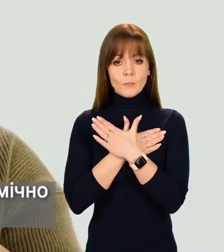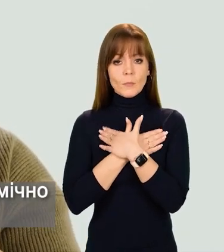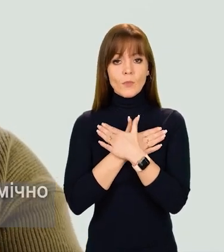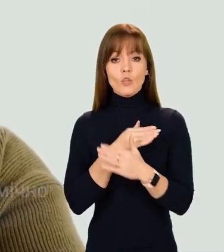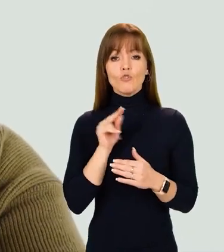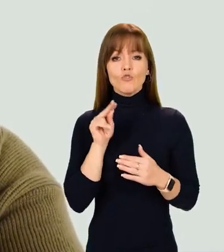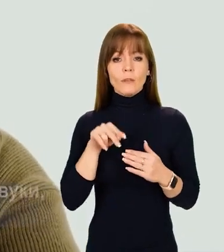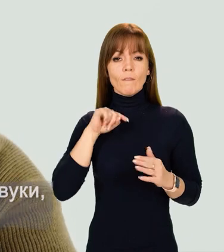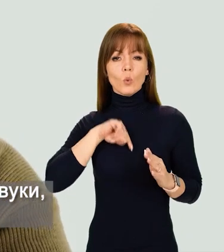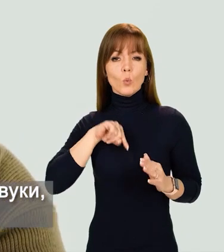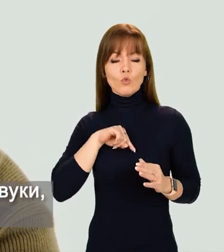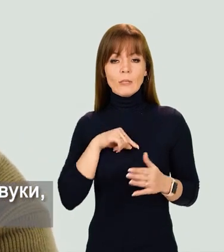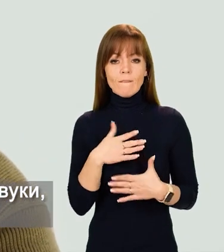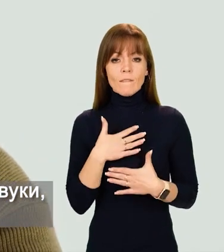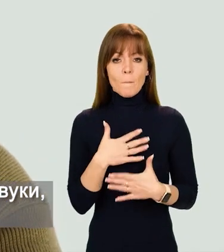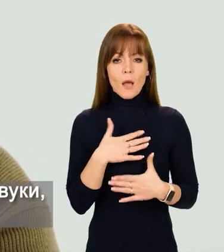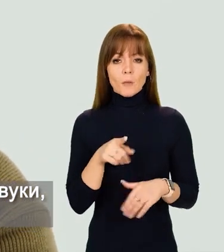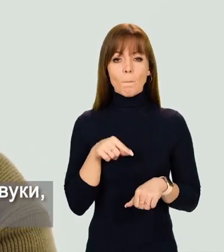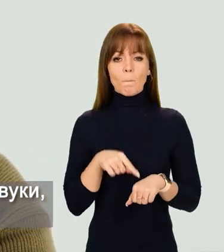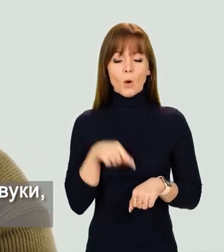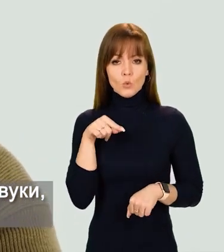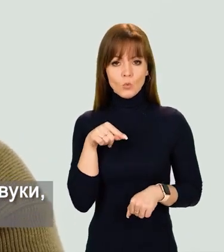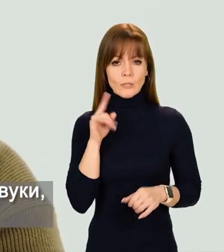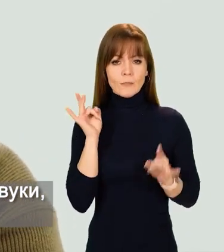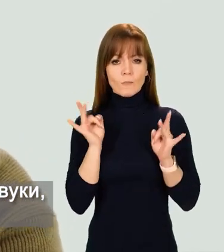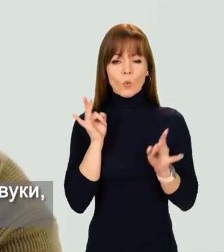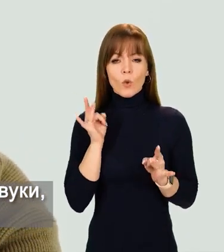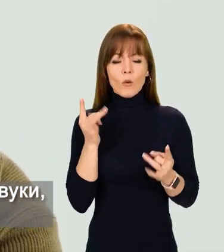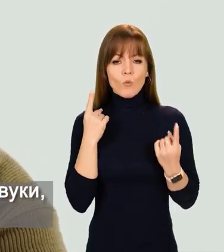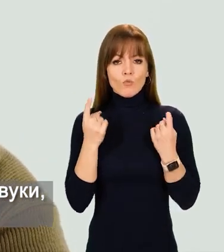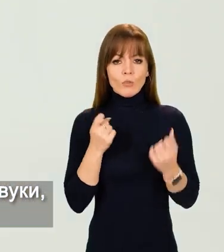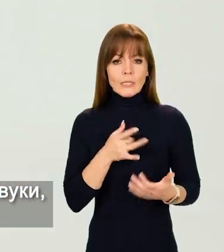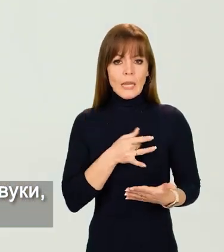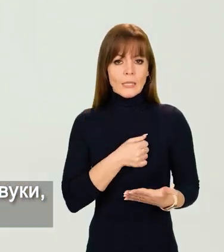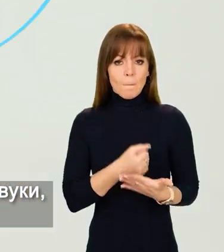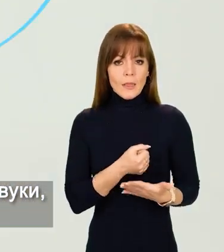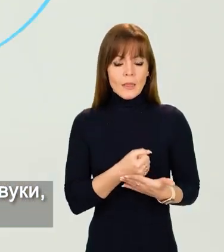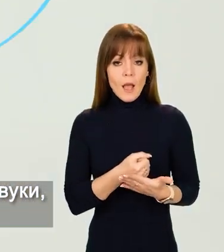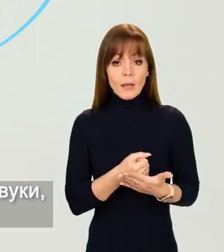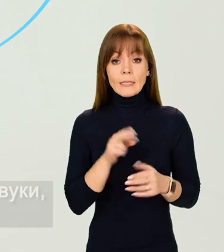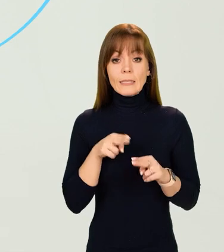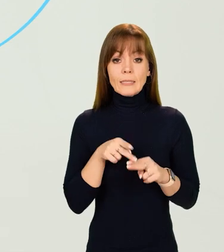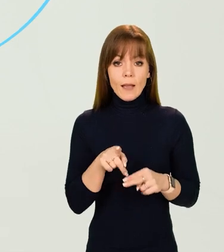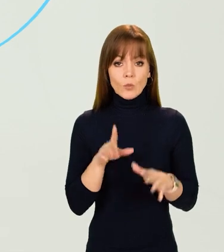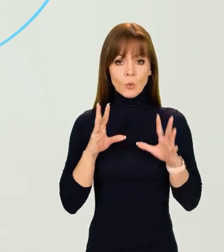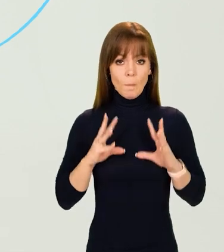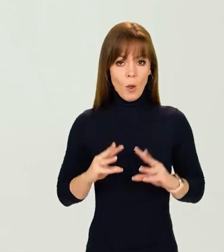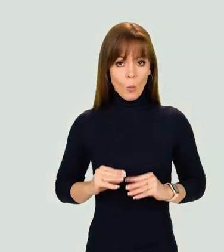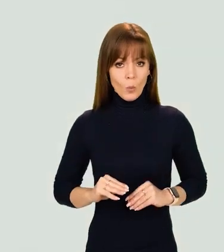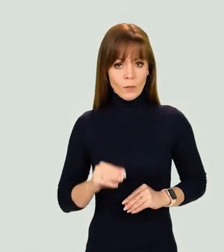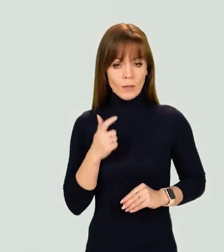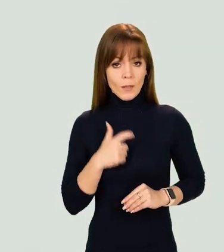ключицях. Через внутрішні вібрації ти почуєш звуки, ніби гучне серцебиття. Це